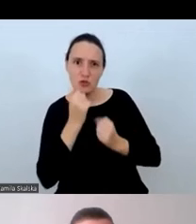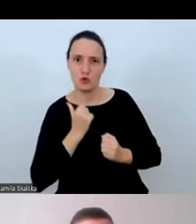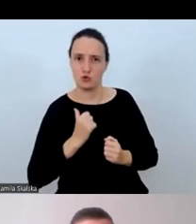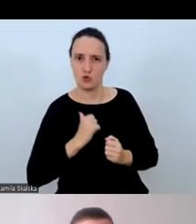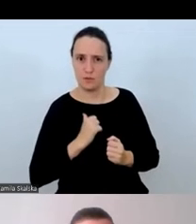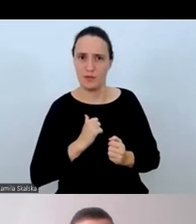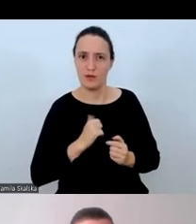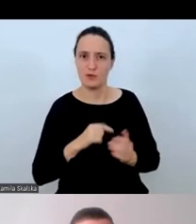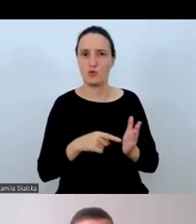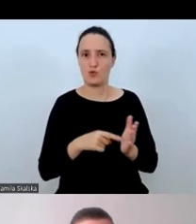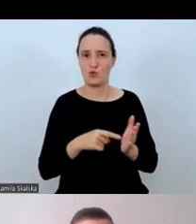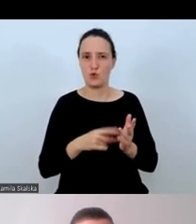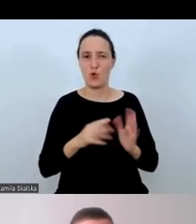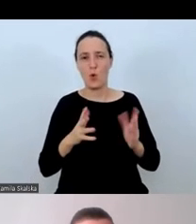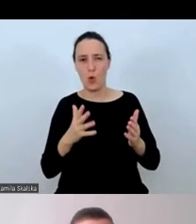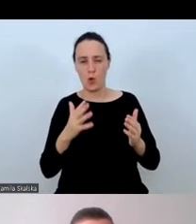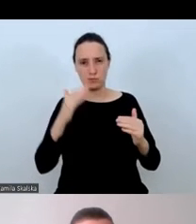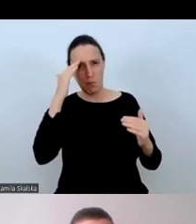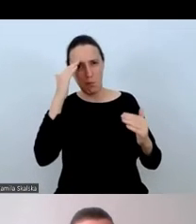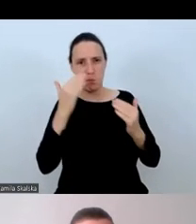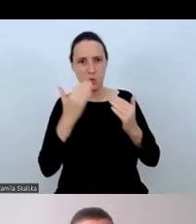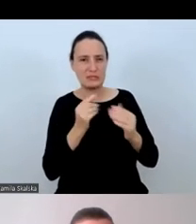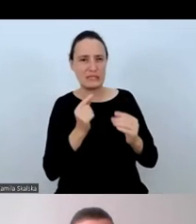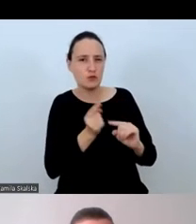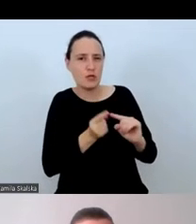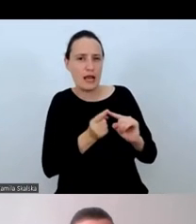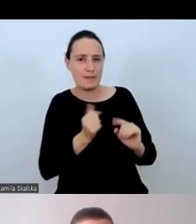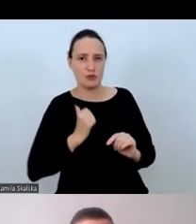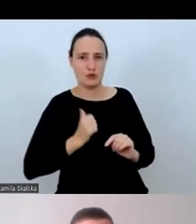jest ten kognitywny komponent siebie.